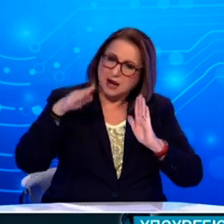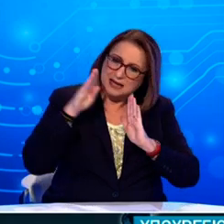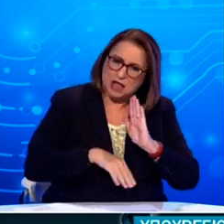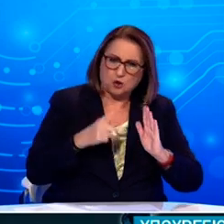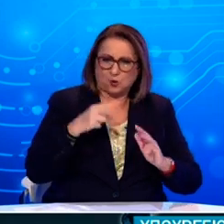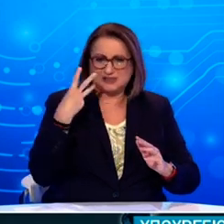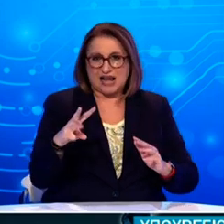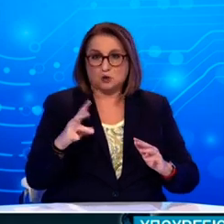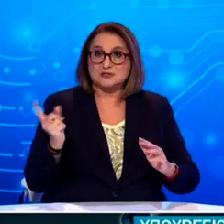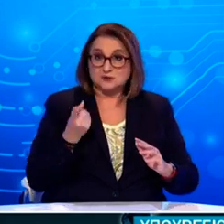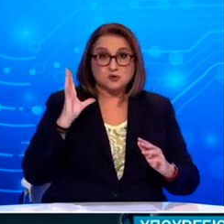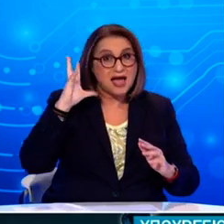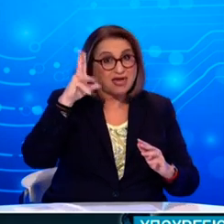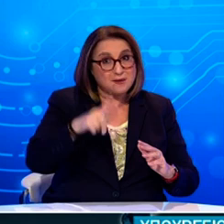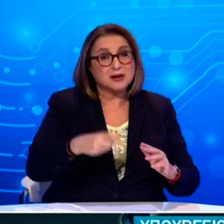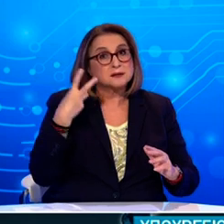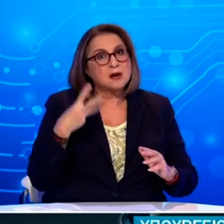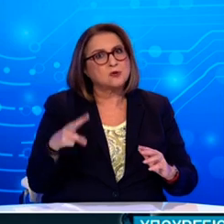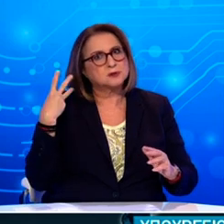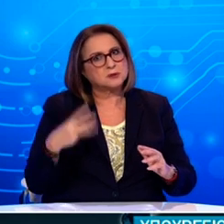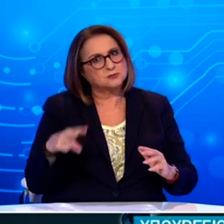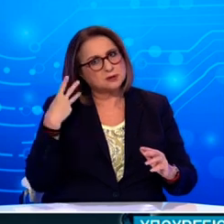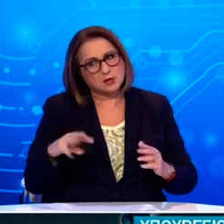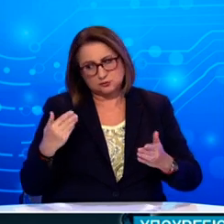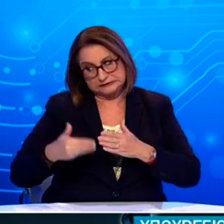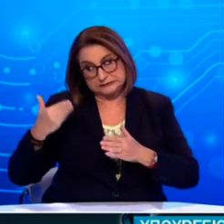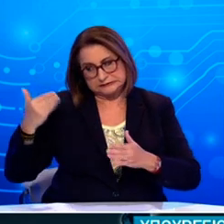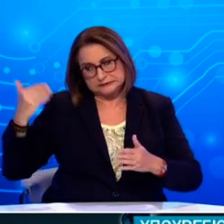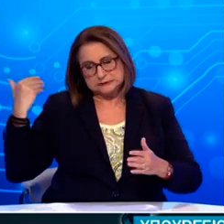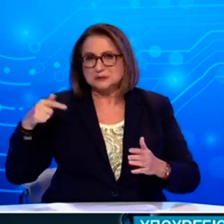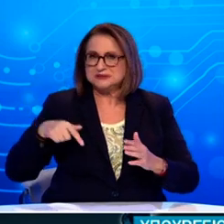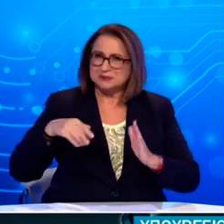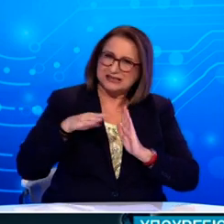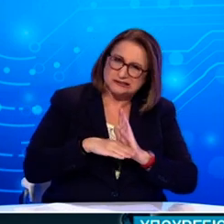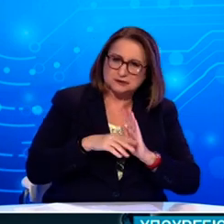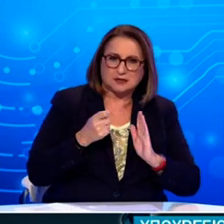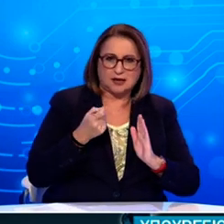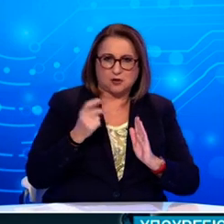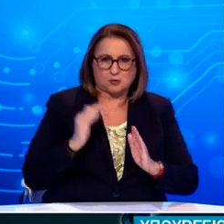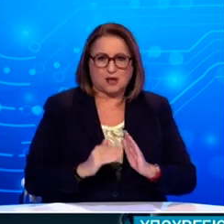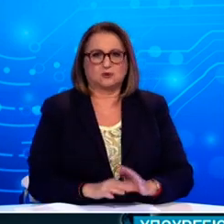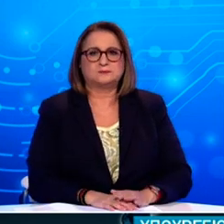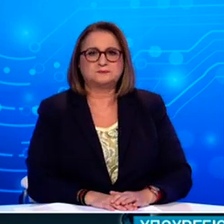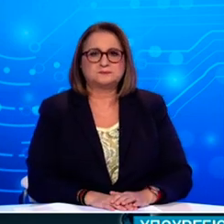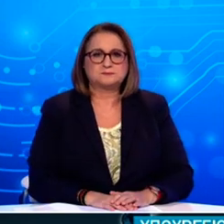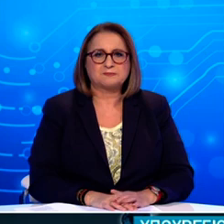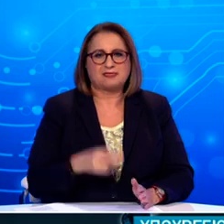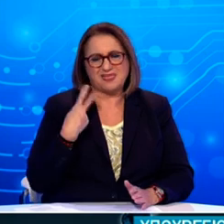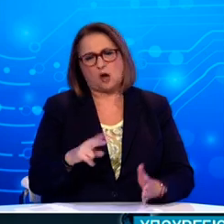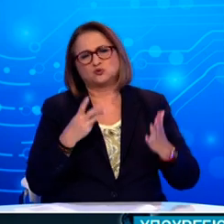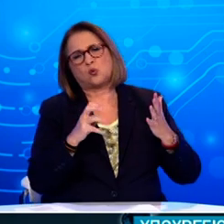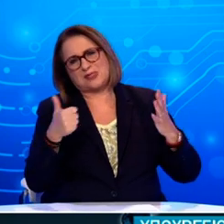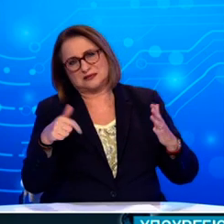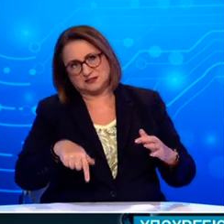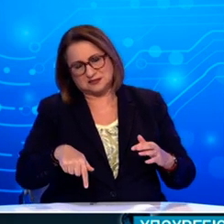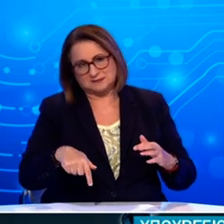να δούμε αν θα παραμείνει αυτό το νούμερο. Οι συμπολίτες μας που καταλήγουν από COVID-19 πλέον ξεπερνούν τους 5